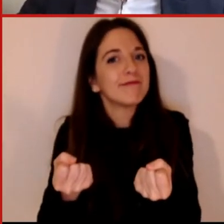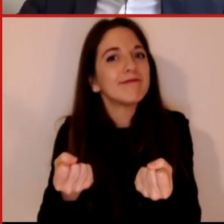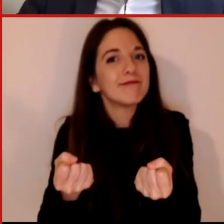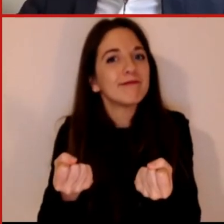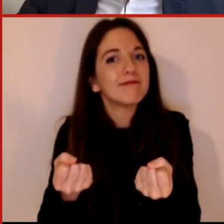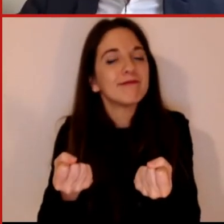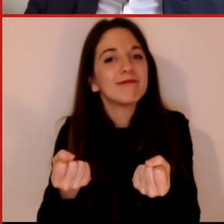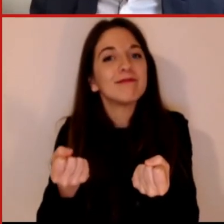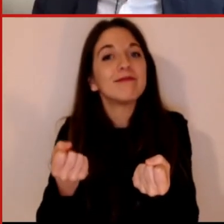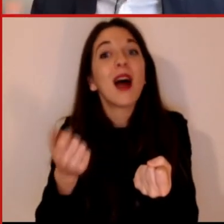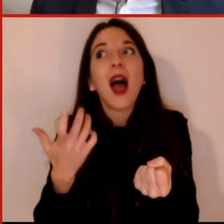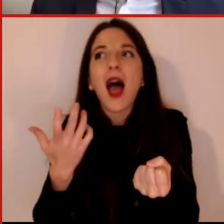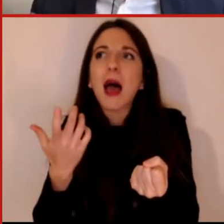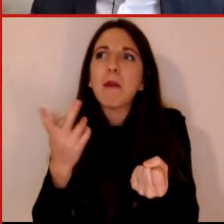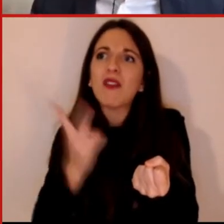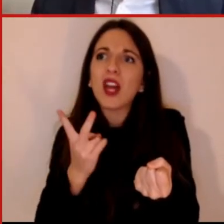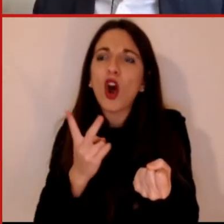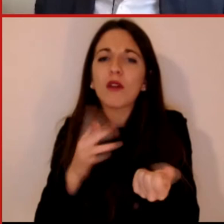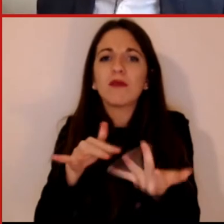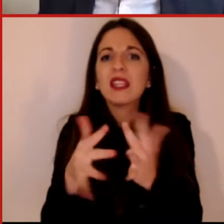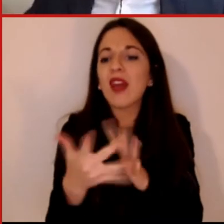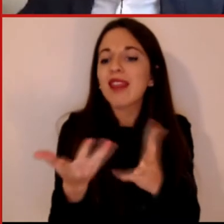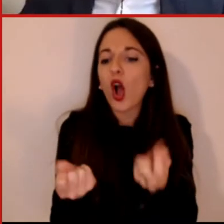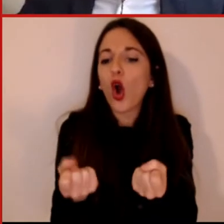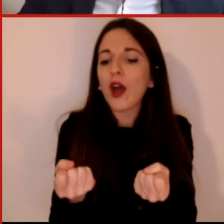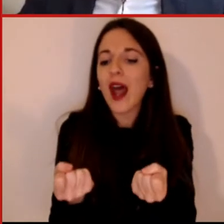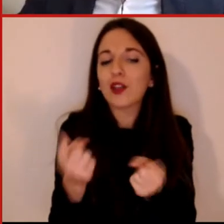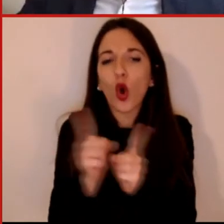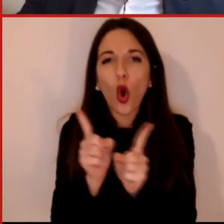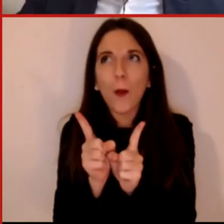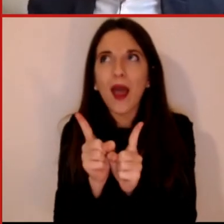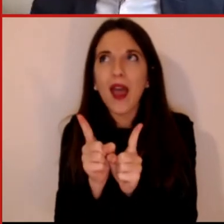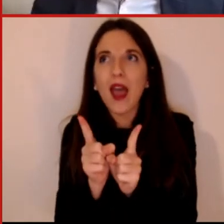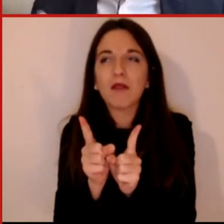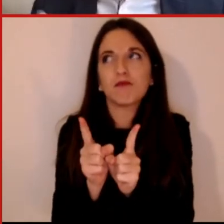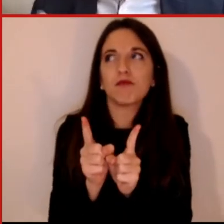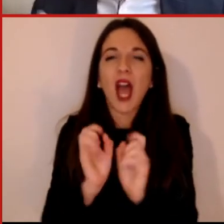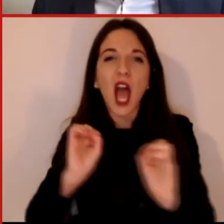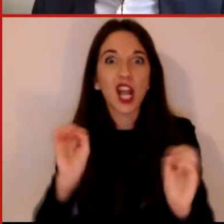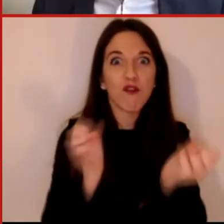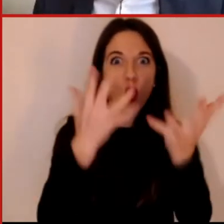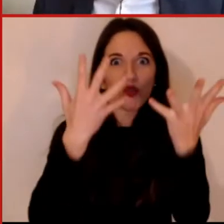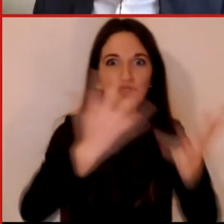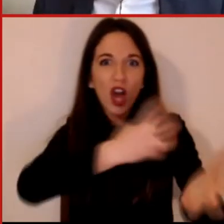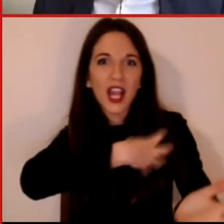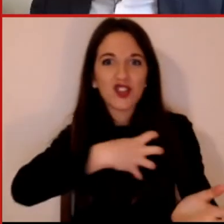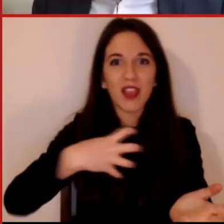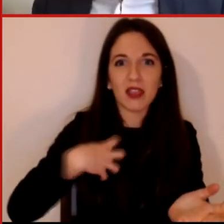è molto meno plateale di tutto quello che si legge, no? Delle rivoluzioni scientifiche fatte di,